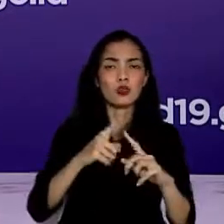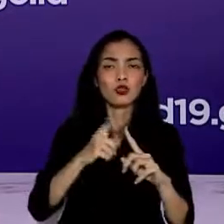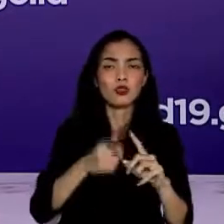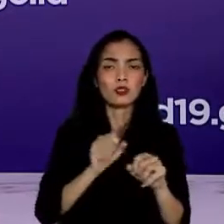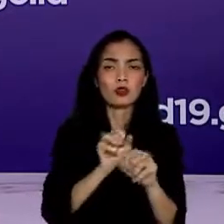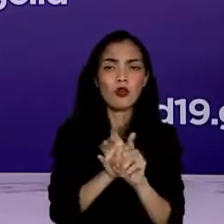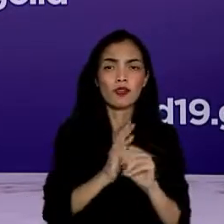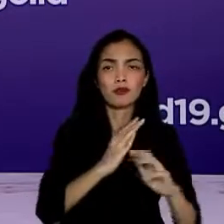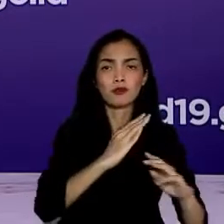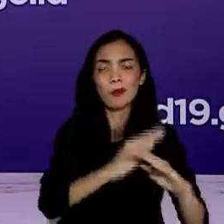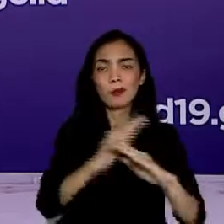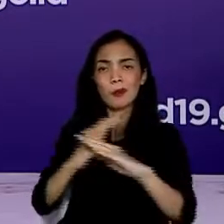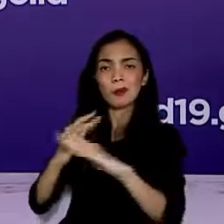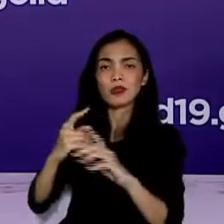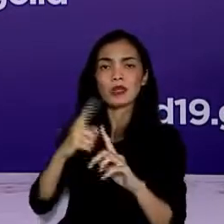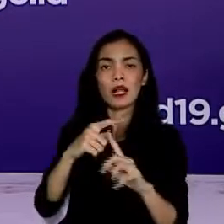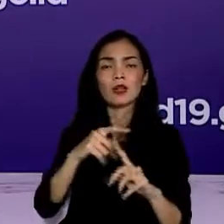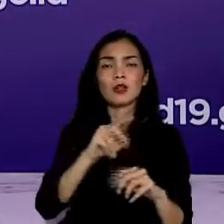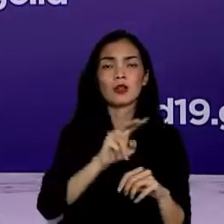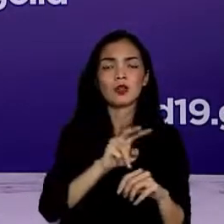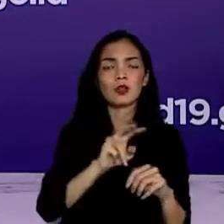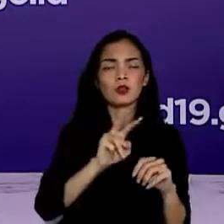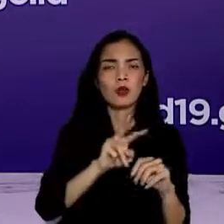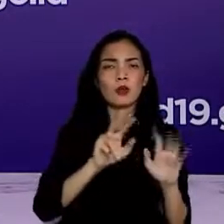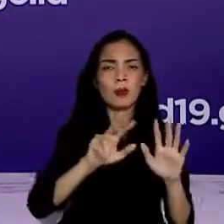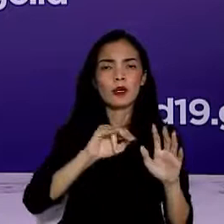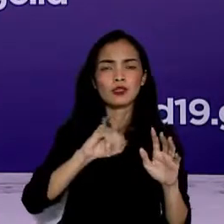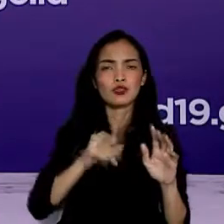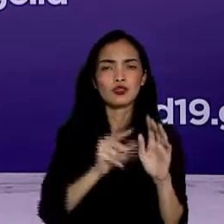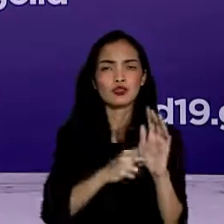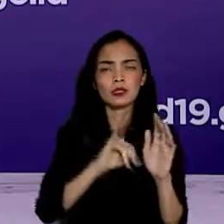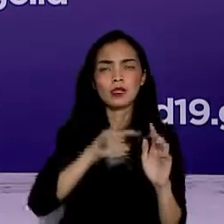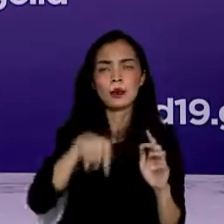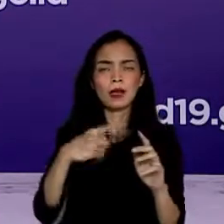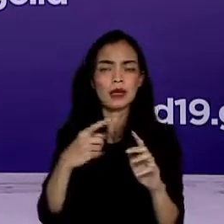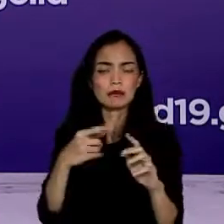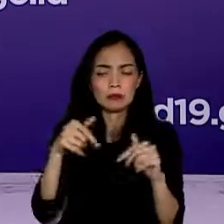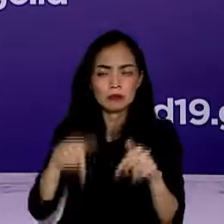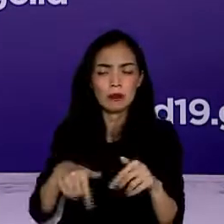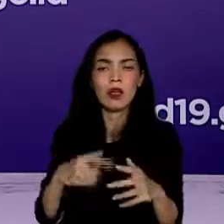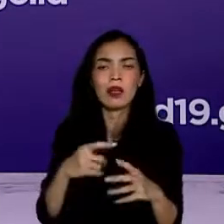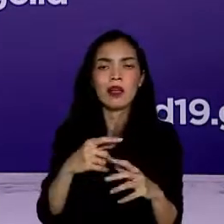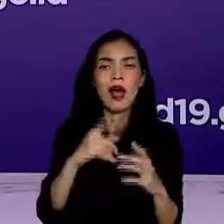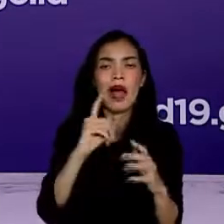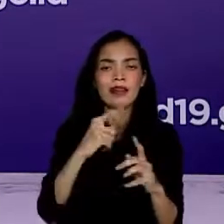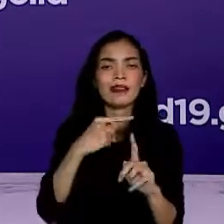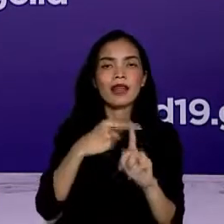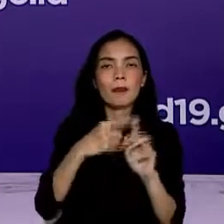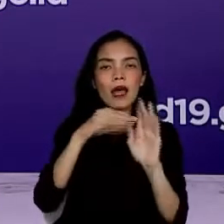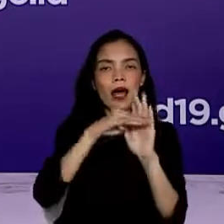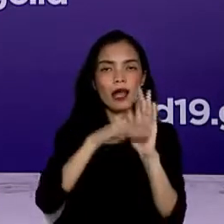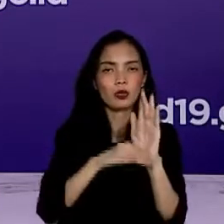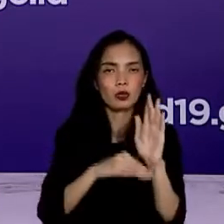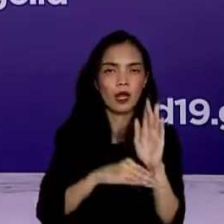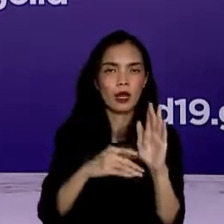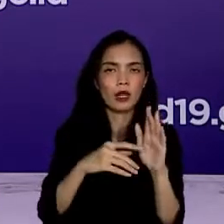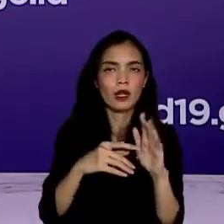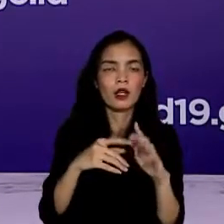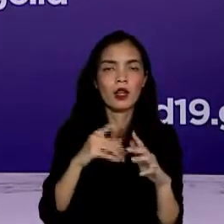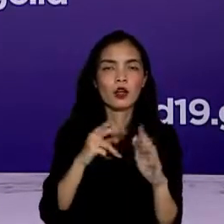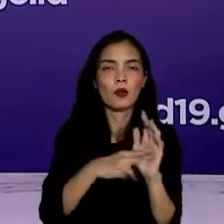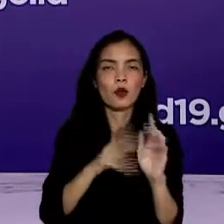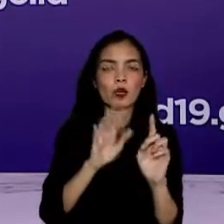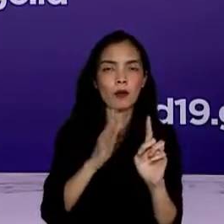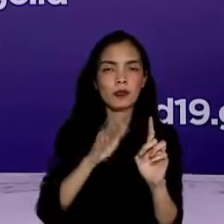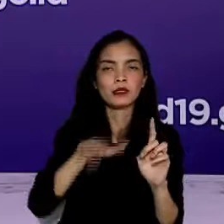Juli sampai dengan 25 Juli, memberlakukan tambahan peraturan perjalanan yang diatur dalam Surat Edaran Satgas No